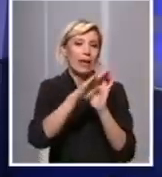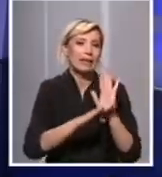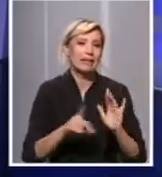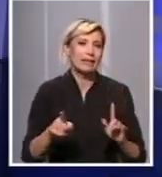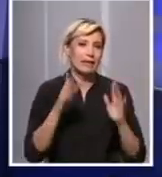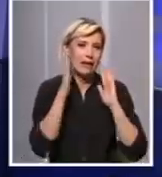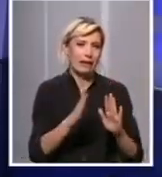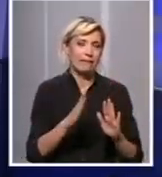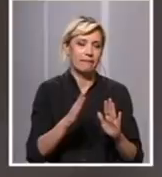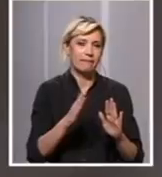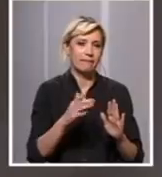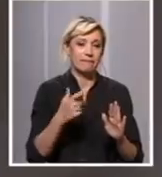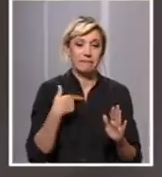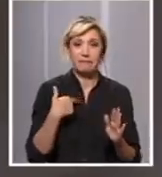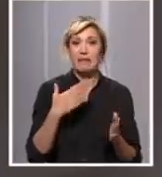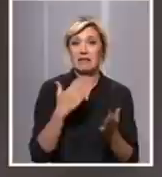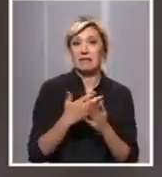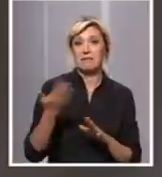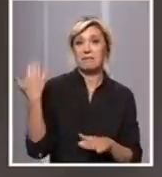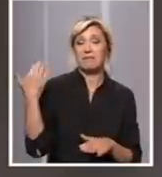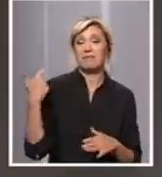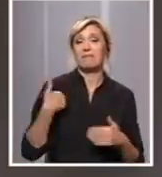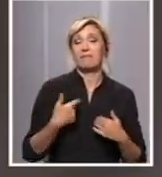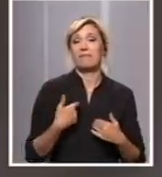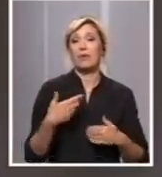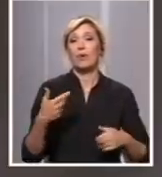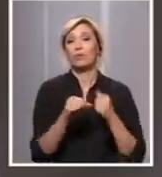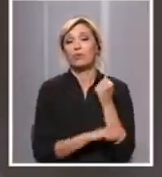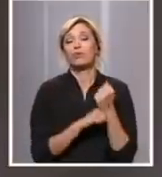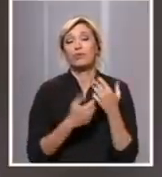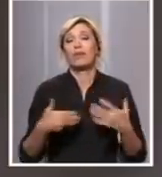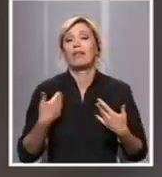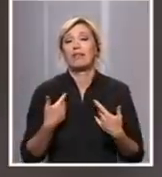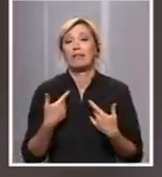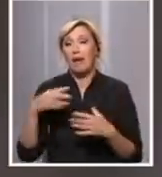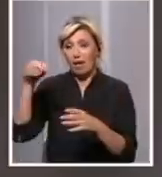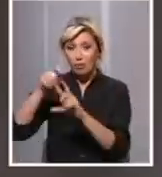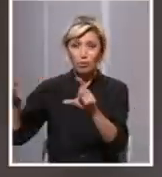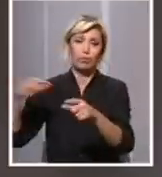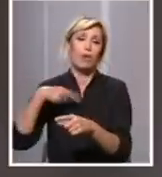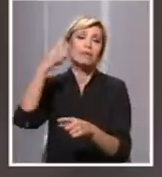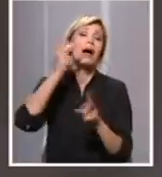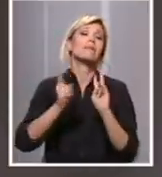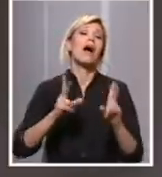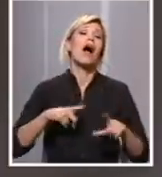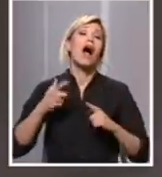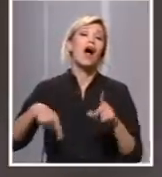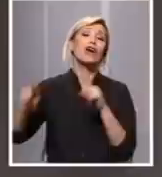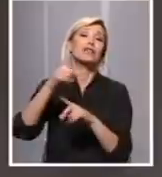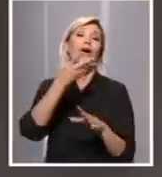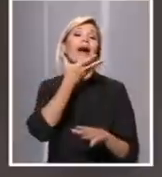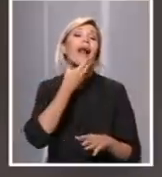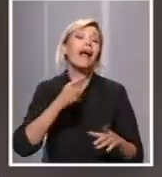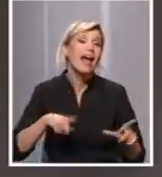kao student, prvo poslednje godine, poslije kao magistrant, baš u studenjaku i znam kakav je taj život i koliko je lep